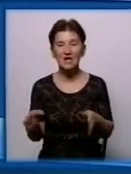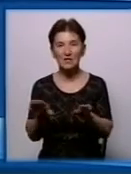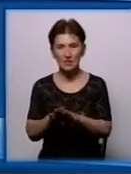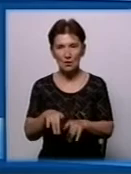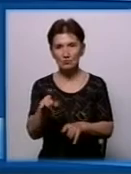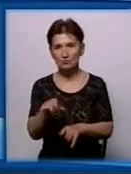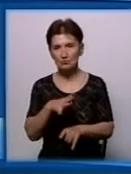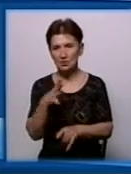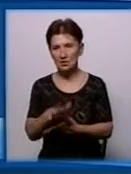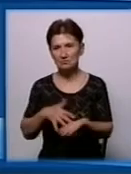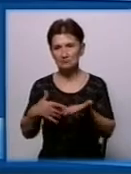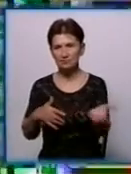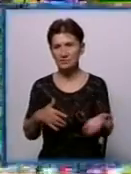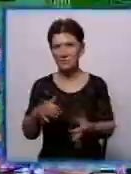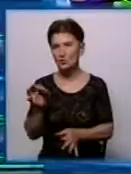подані вами до суду.